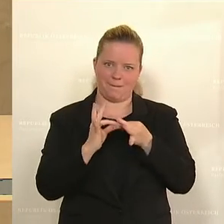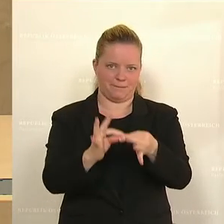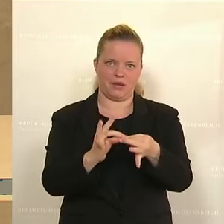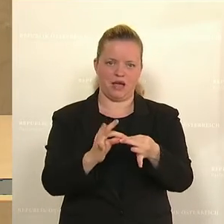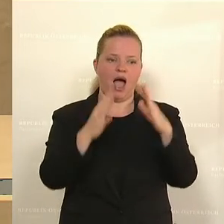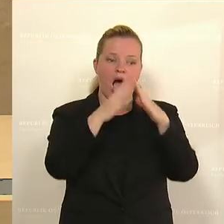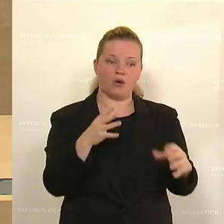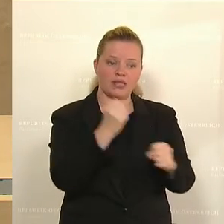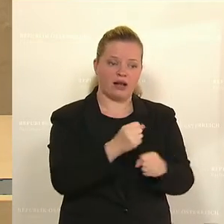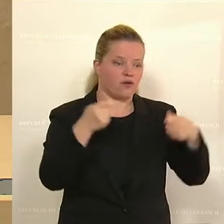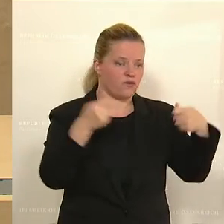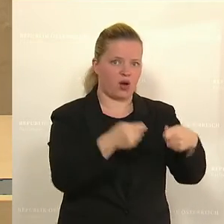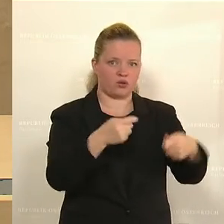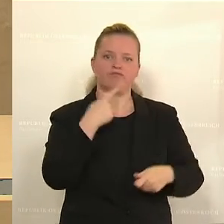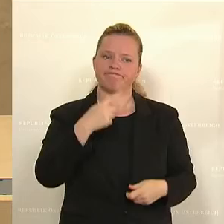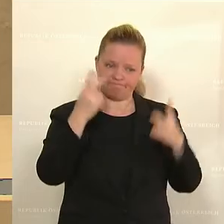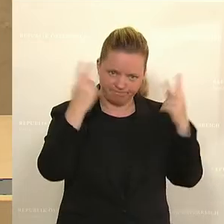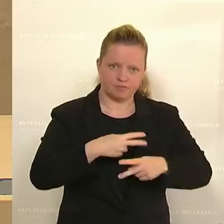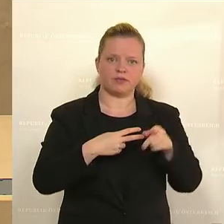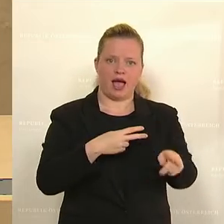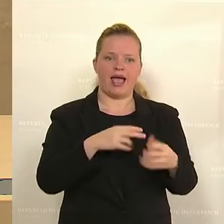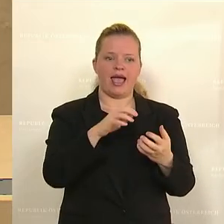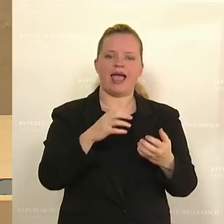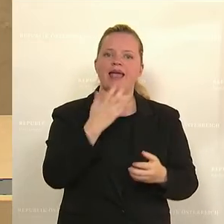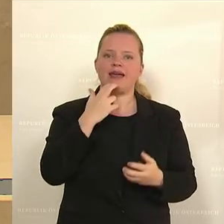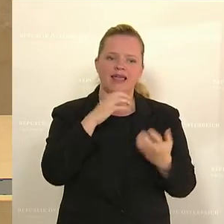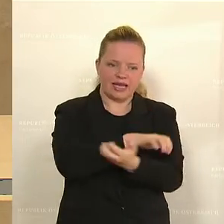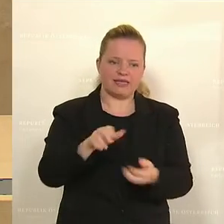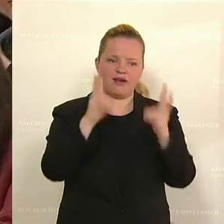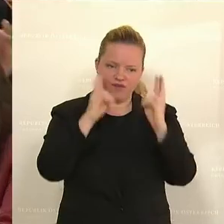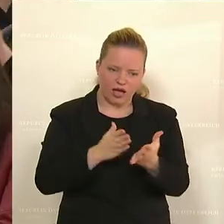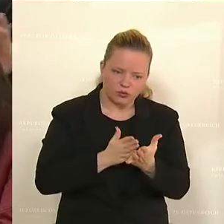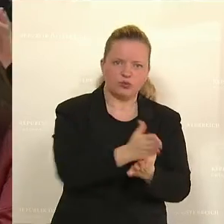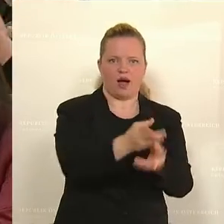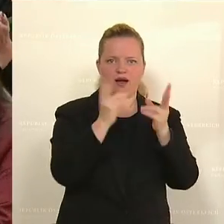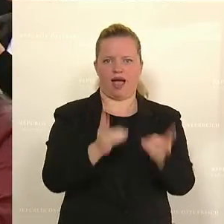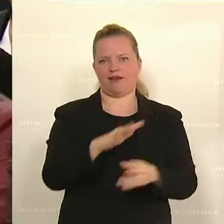Förderung zu, die Sie dringend nötig brauchen, um die Energiekrise wirklich zu meistern. Vielen Dank. Dank.